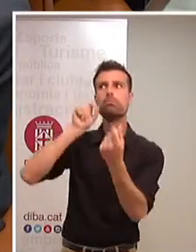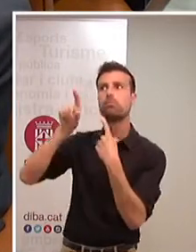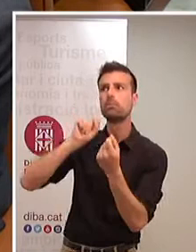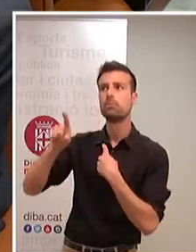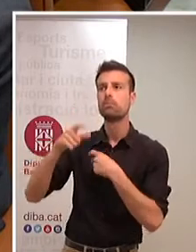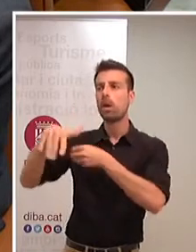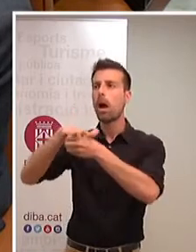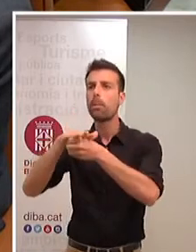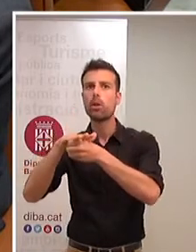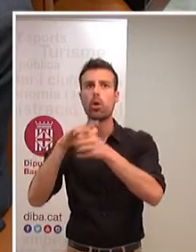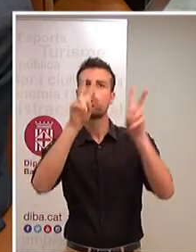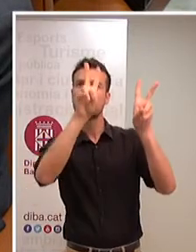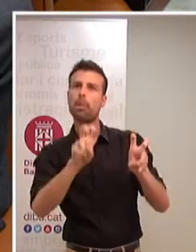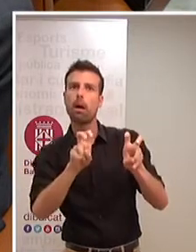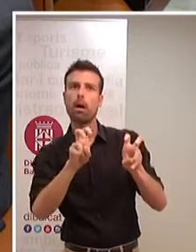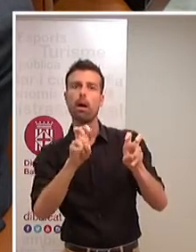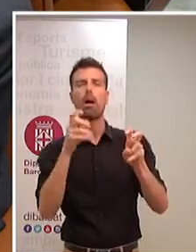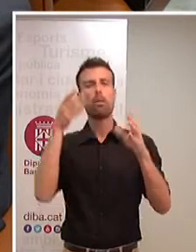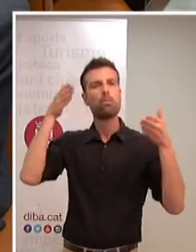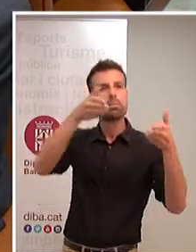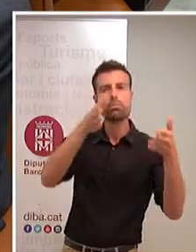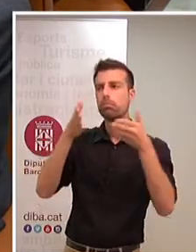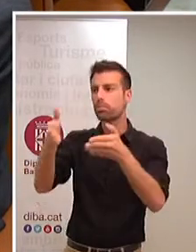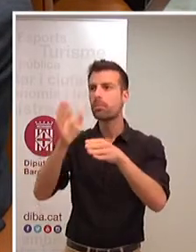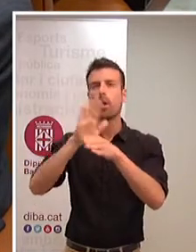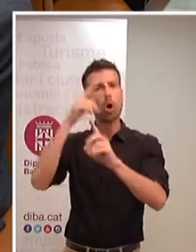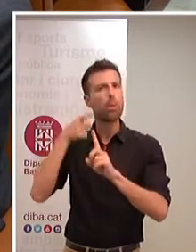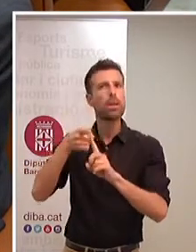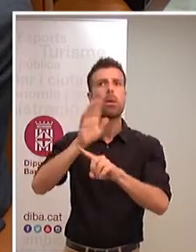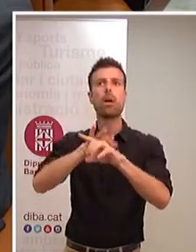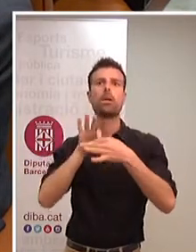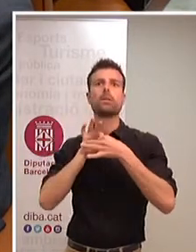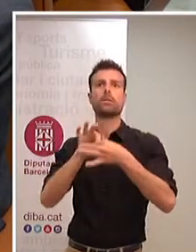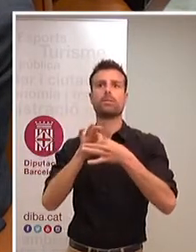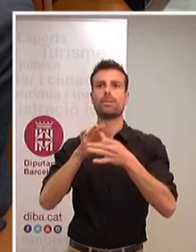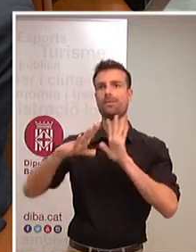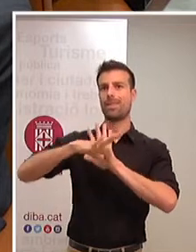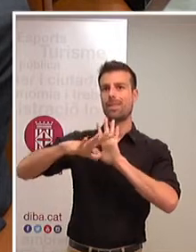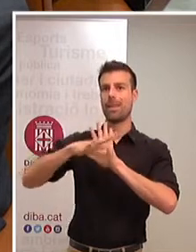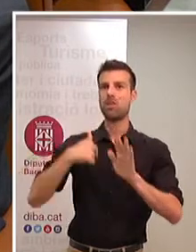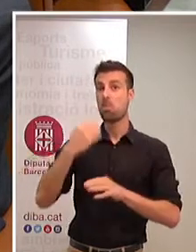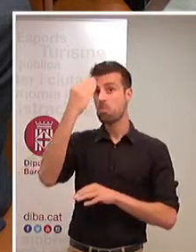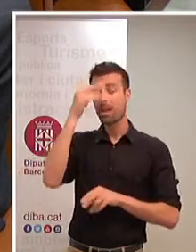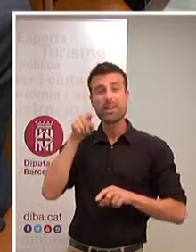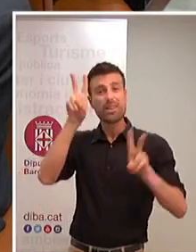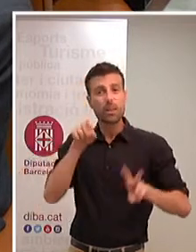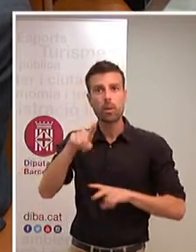d'una àrea amb un vicepresident i que intentàvem tindre una relació estreta i això ho hem aconseguit i jo crec que és un gran què,